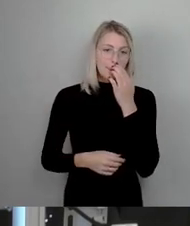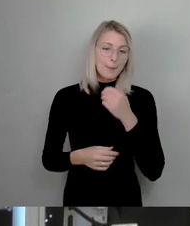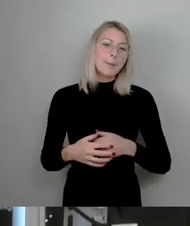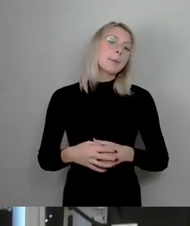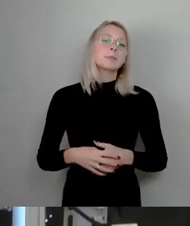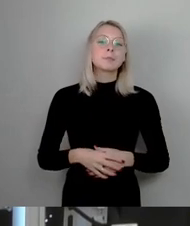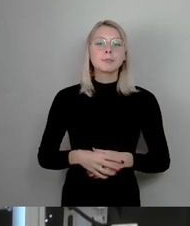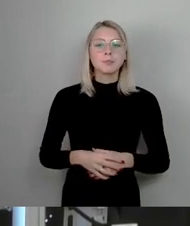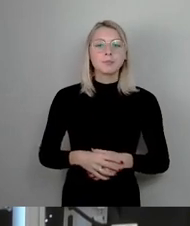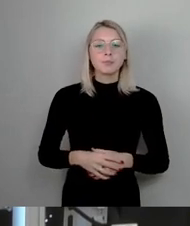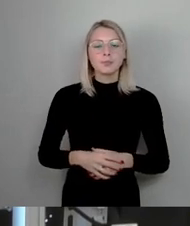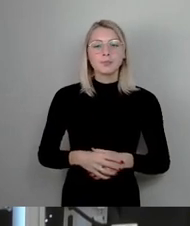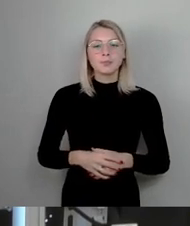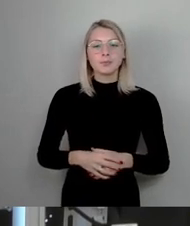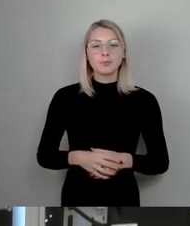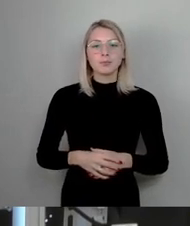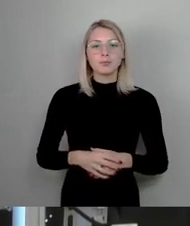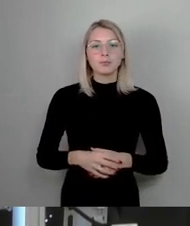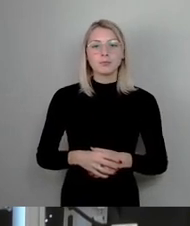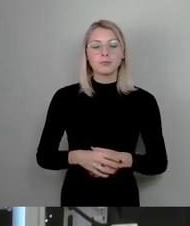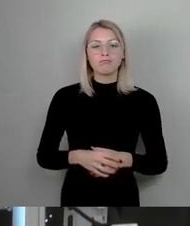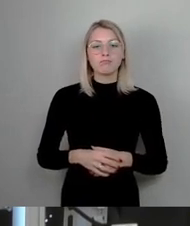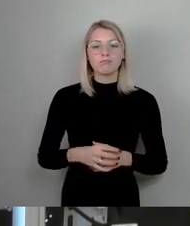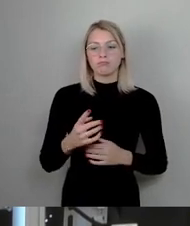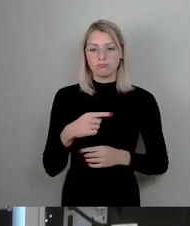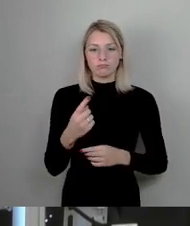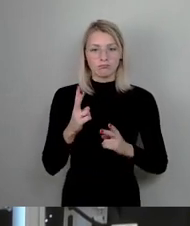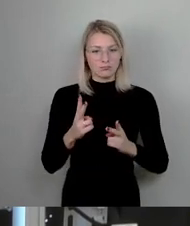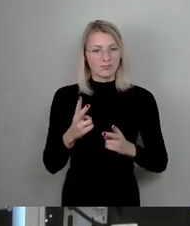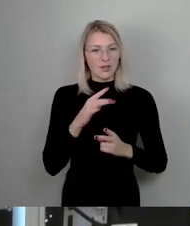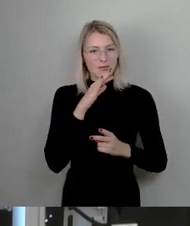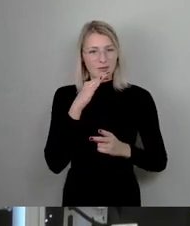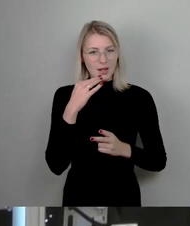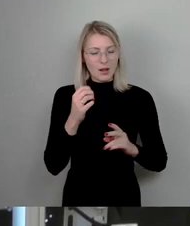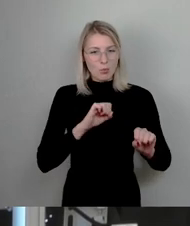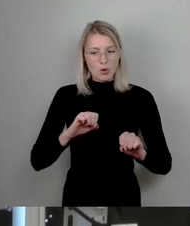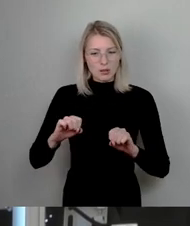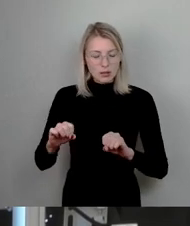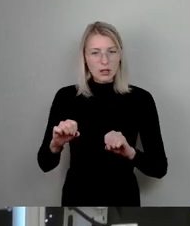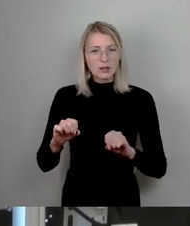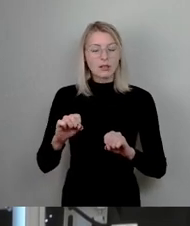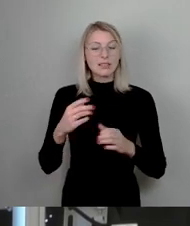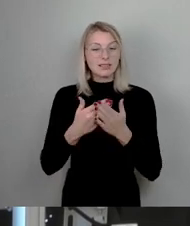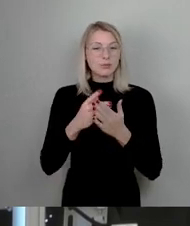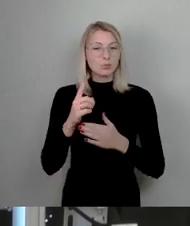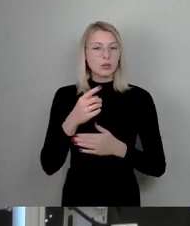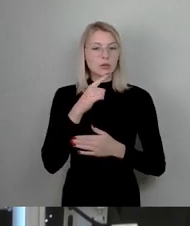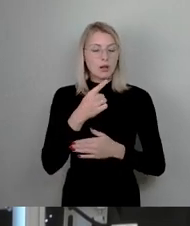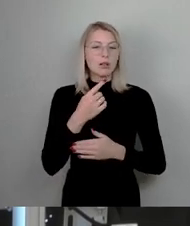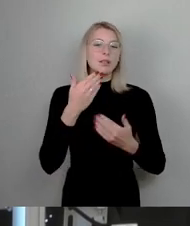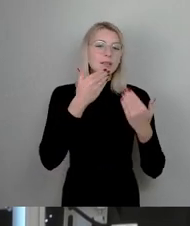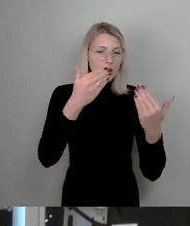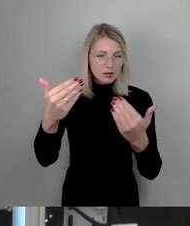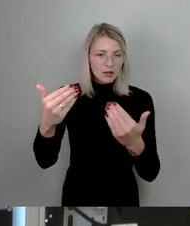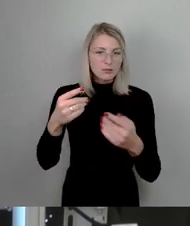Für alle diese Möglichkeiten gilt Ihnen auch Dank, denn durch Ihre